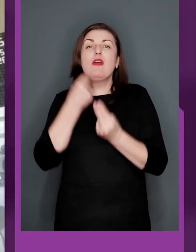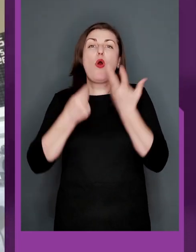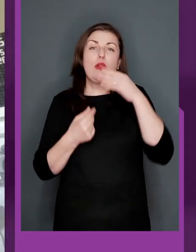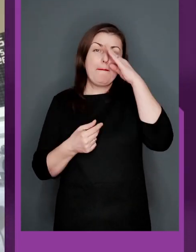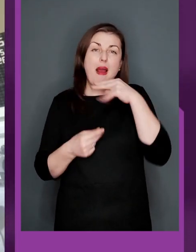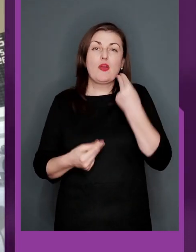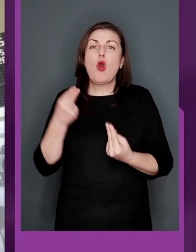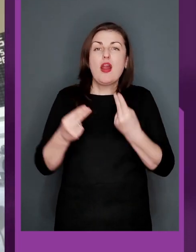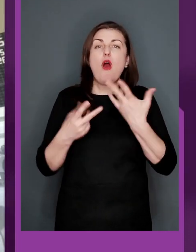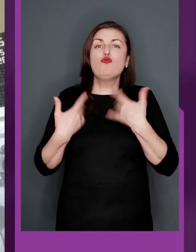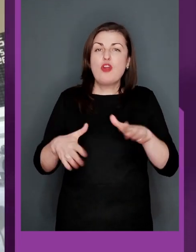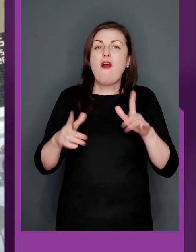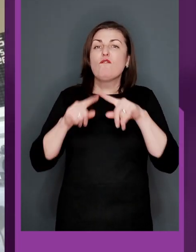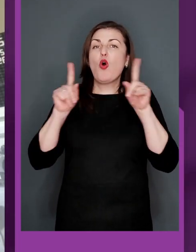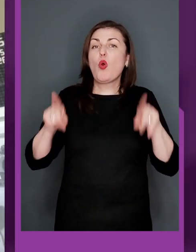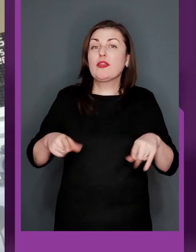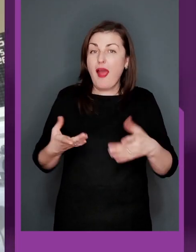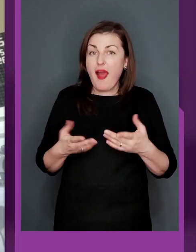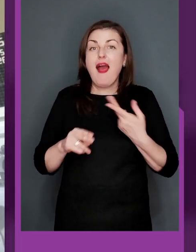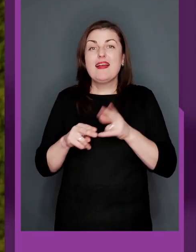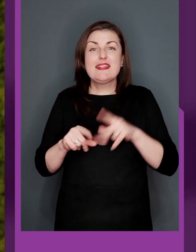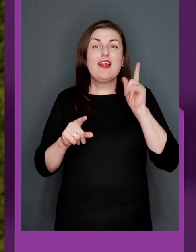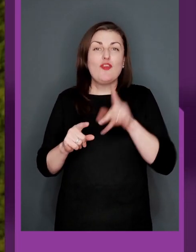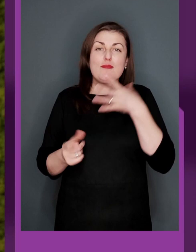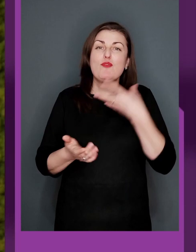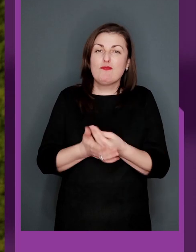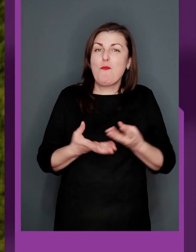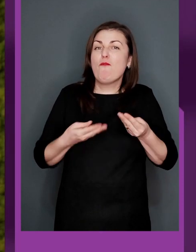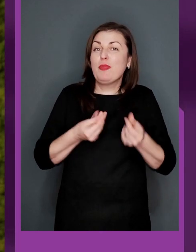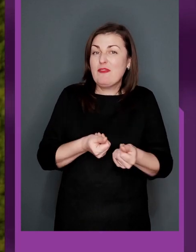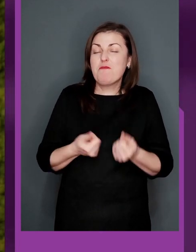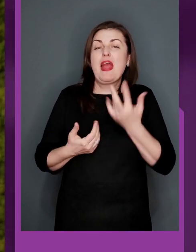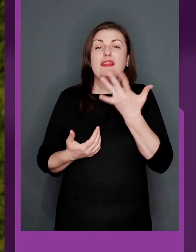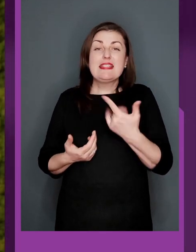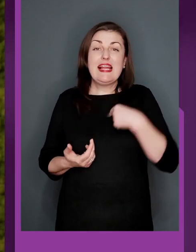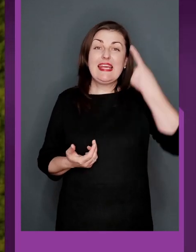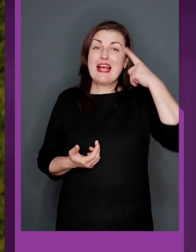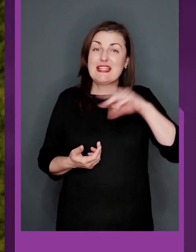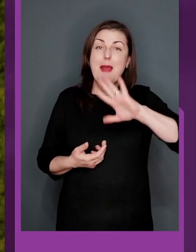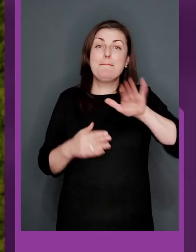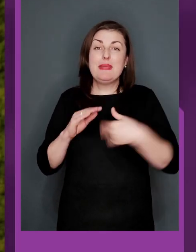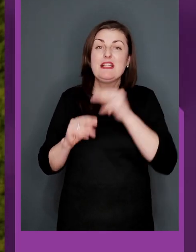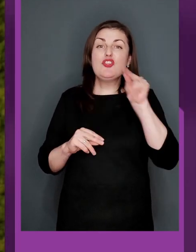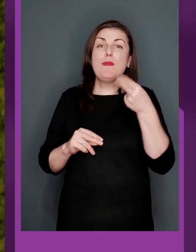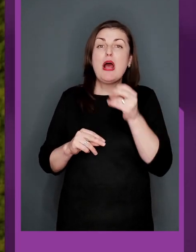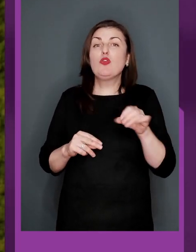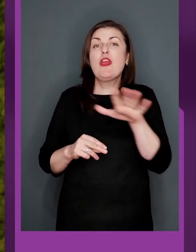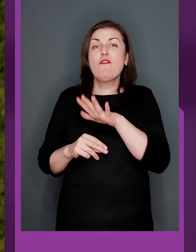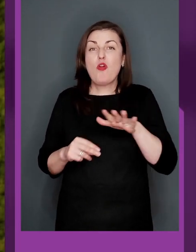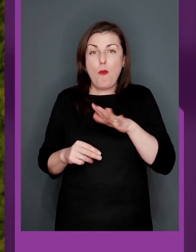ігри, коли батько грав в воротах саме. Ага, це теж по-своєму вплинуло. Наскільки я знаю, після чемпіонату